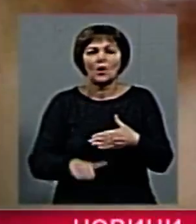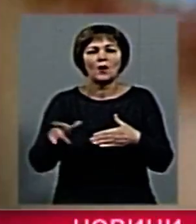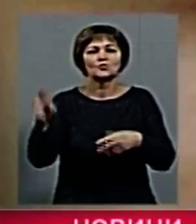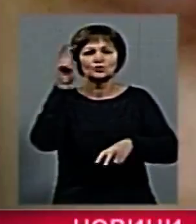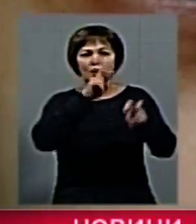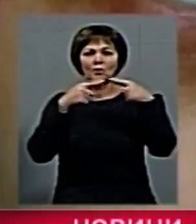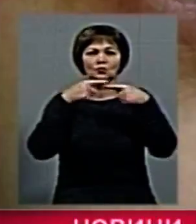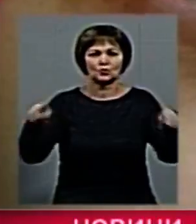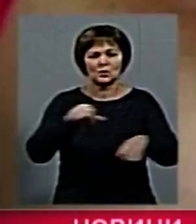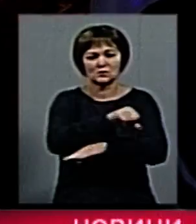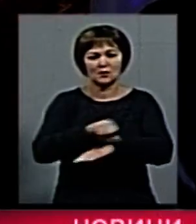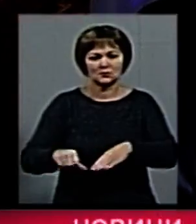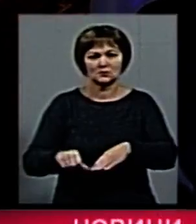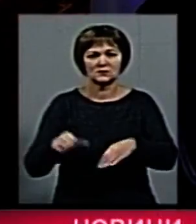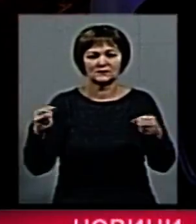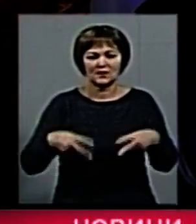шукати фахівців за кордоном.